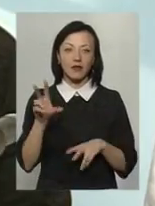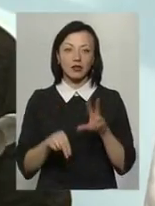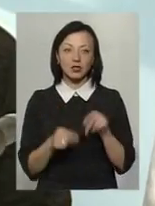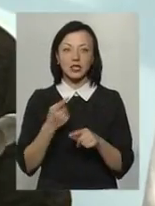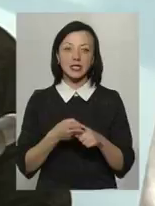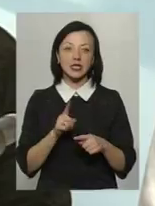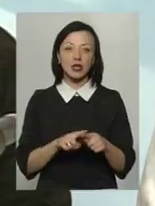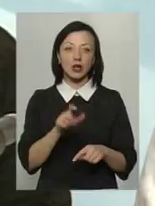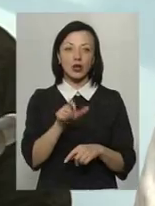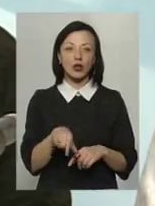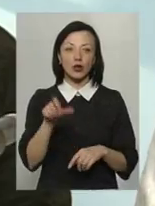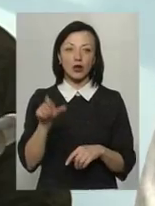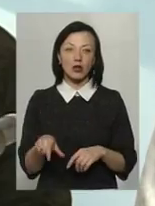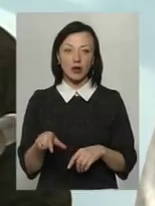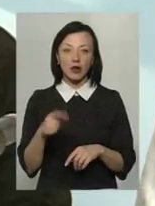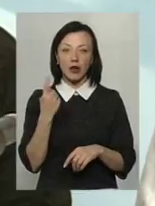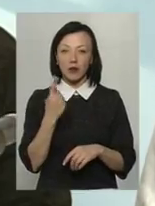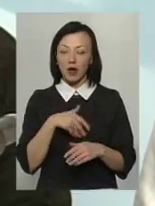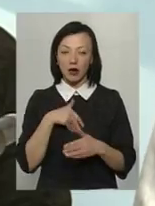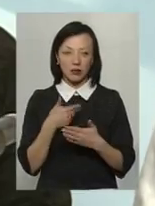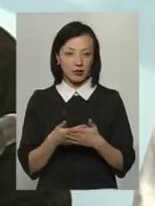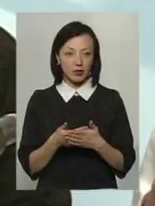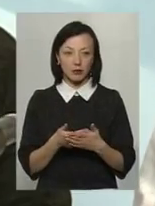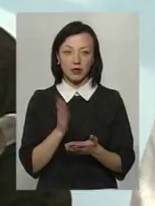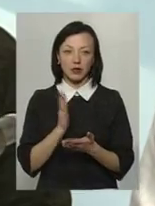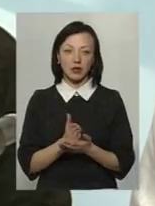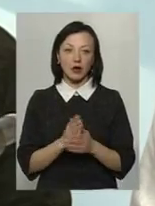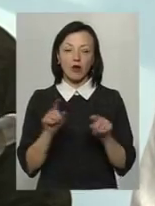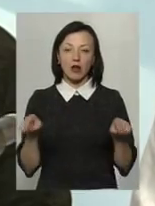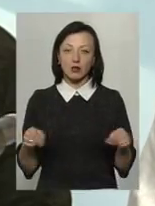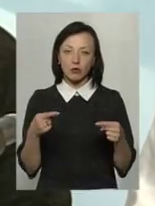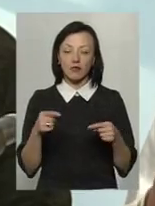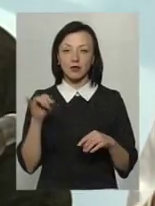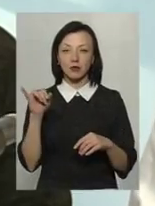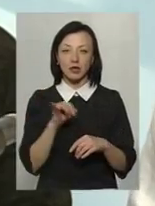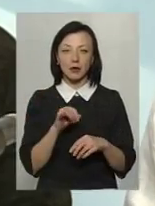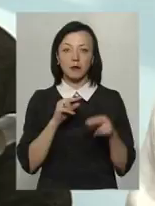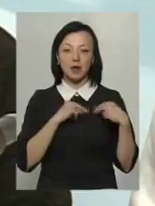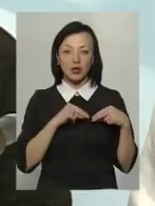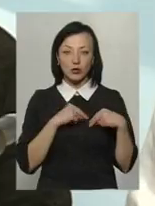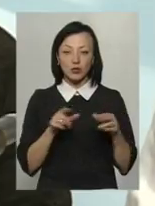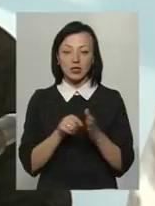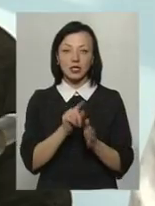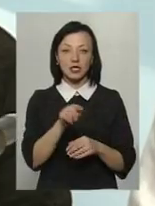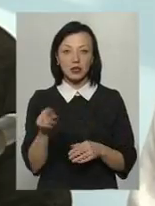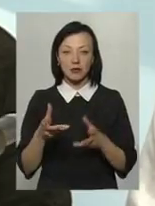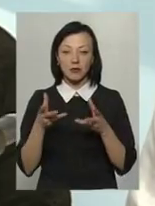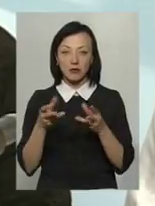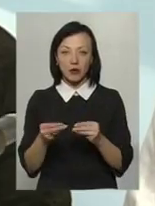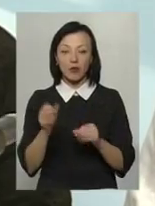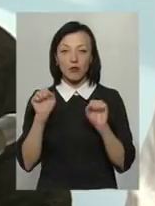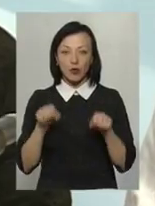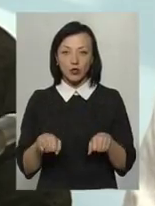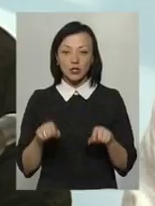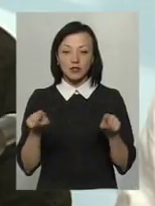ці люди, вони є, по-перше, дуже активними, вони є дуже організованими. І працюючи з ними, переконуючи цих людей, ви